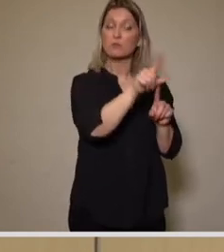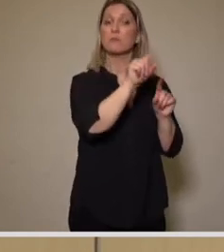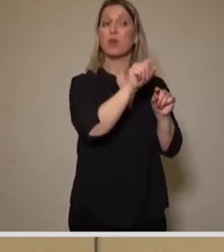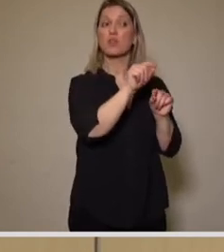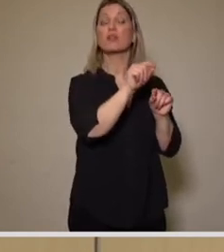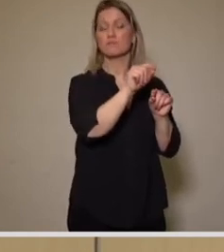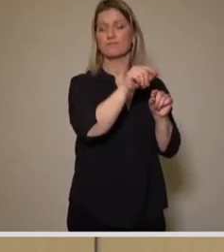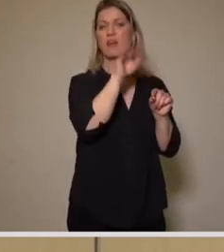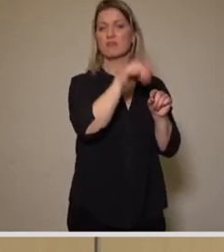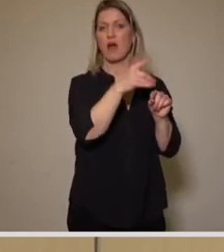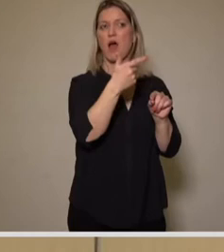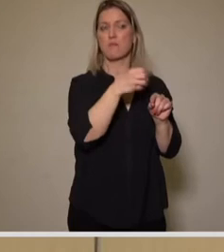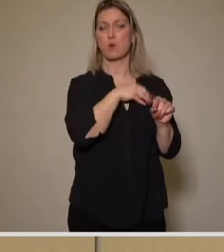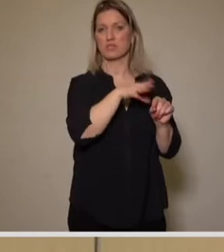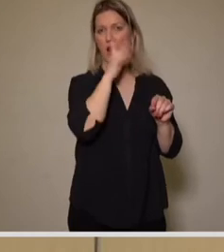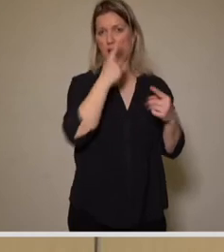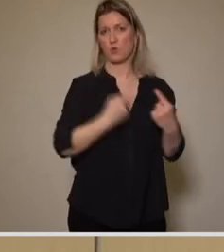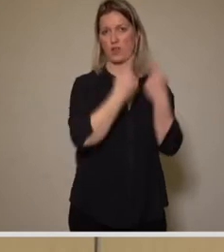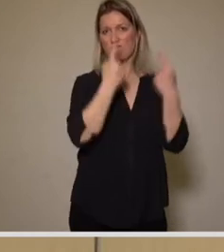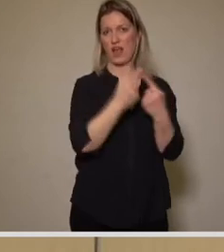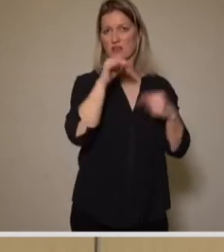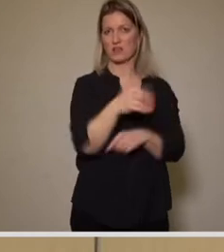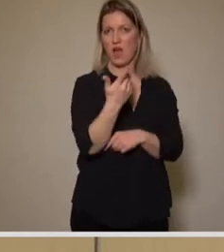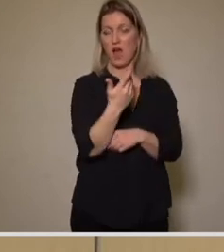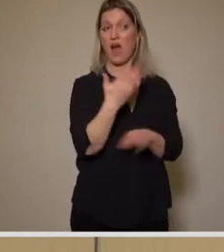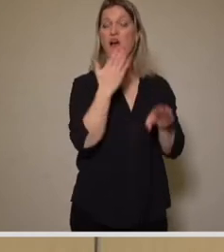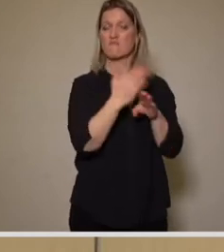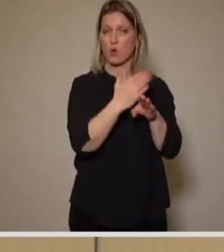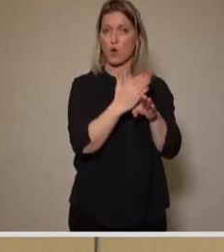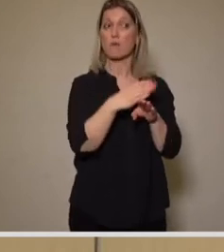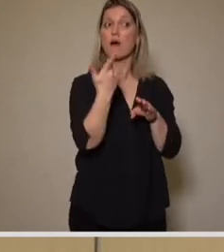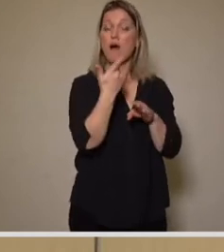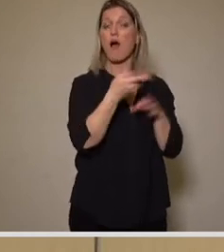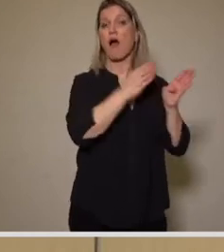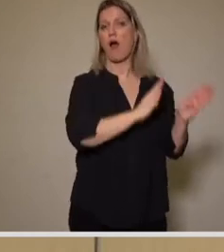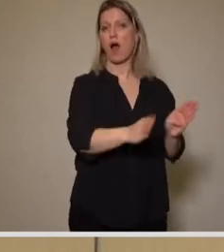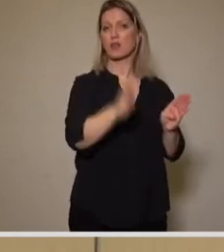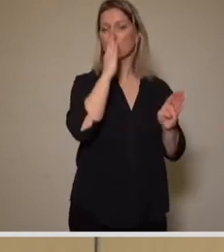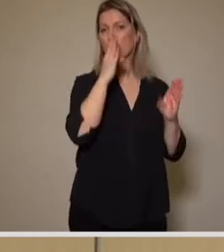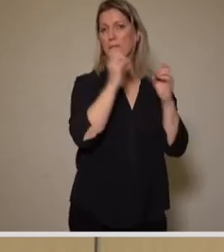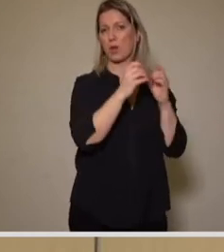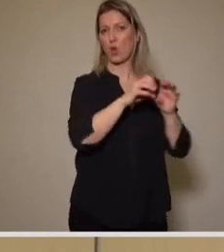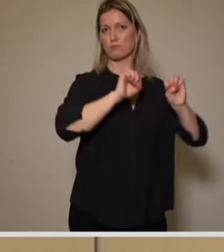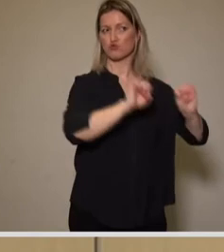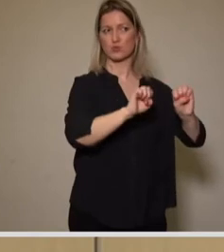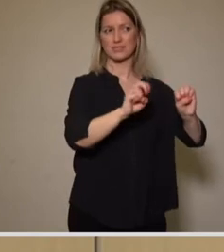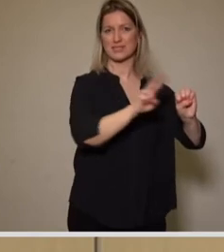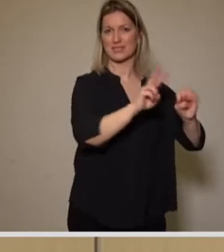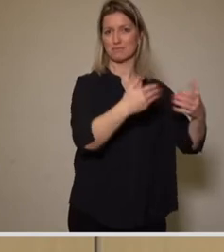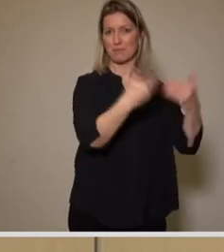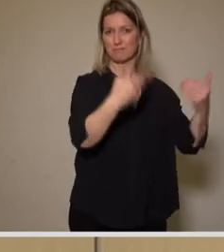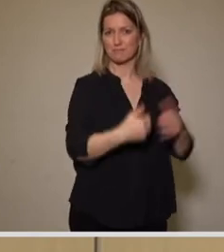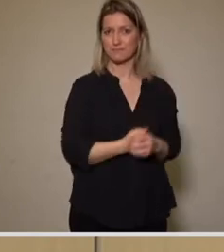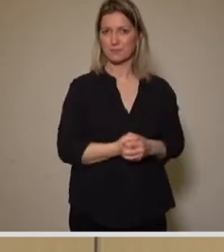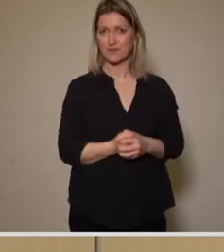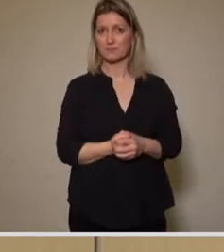Konfliktpotenzial mit dem überlagerten Vorbehaltsgebiet Arten und Biotopschutz an. Leider ist es